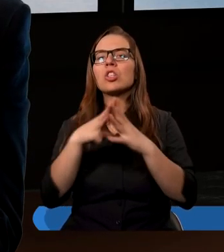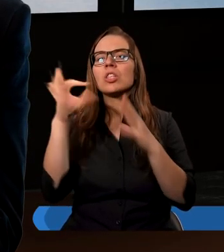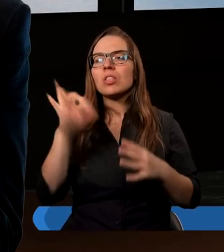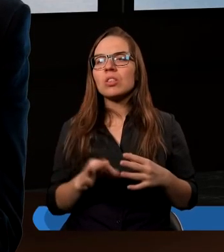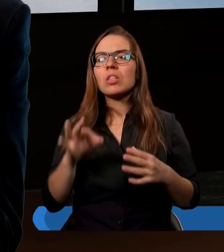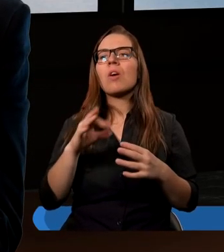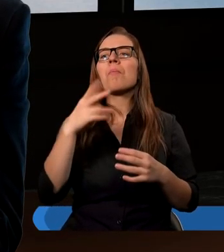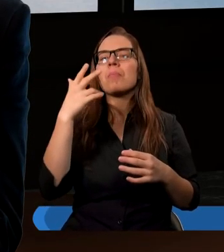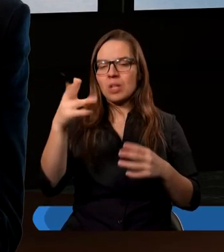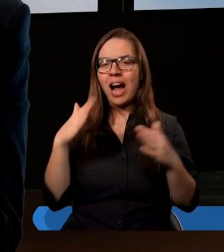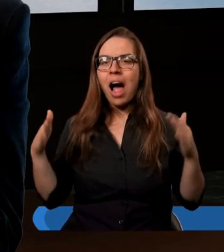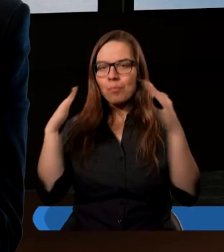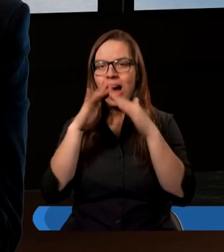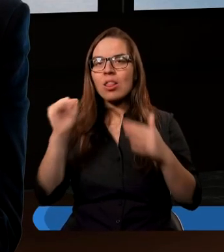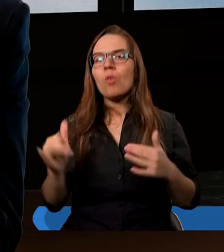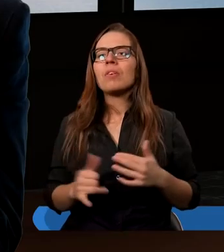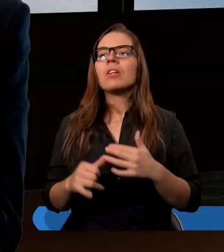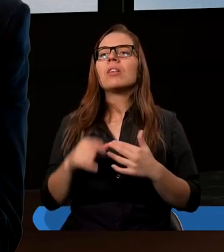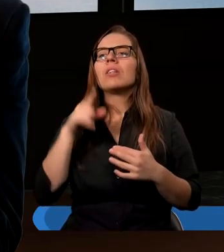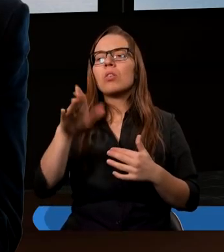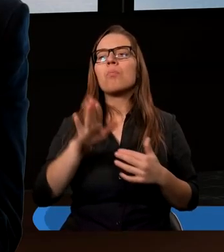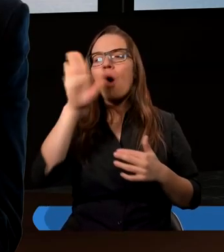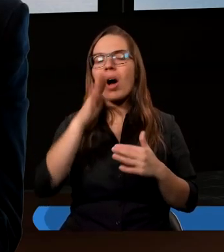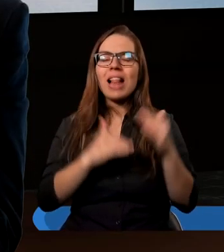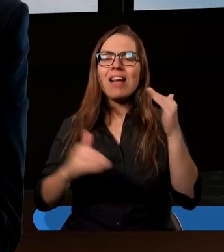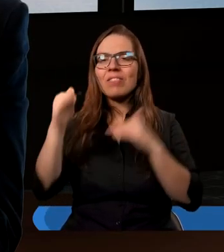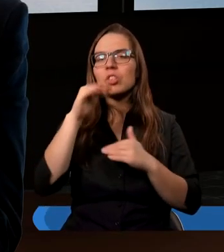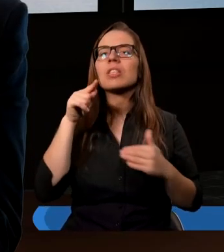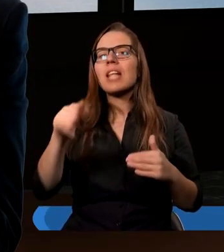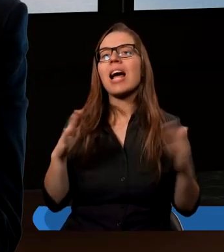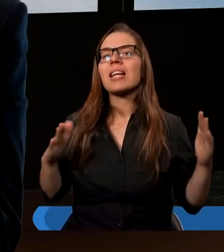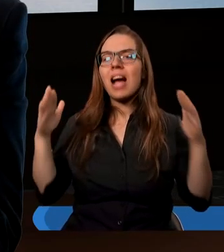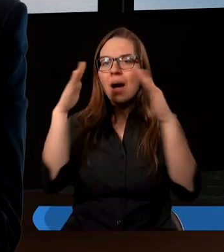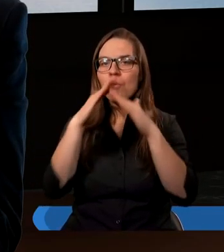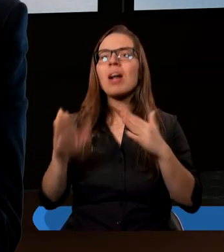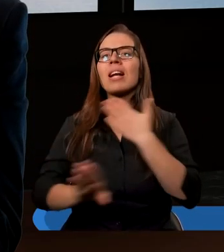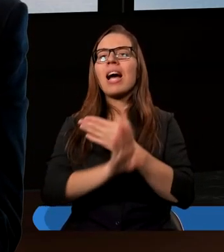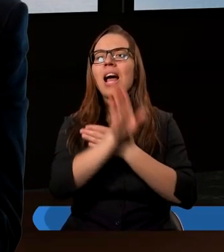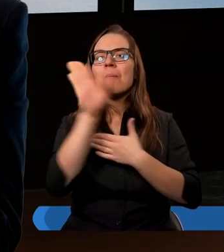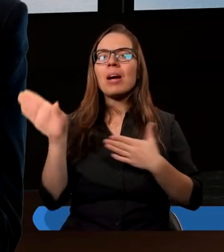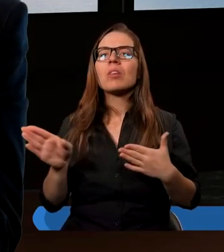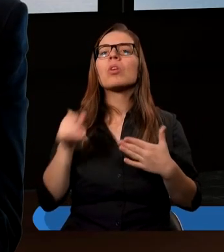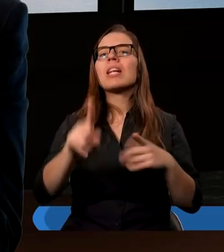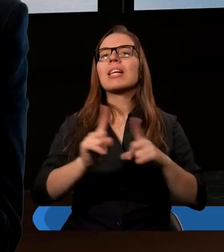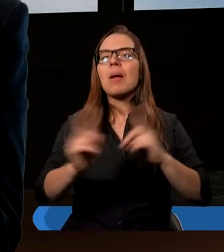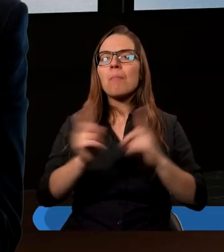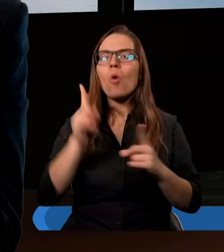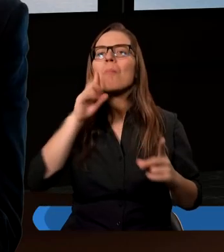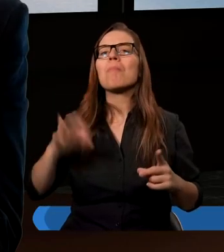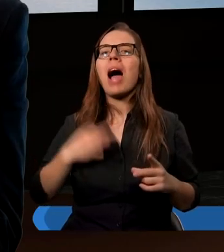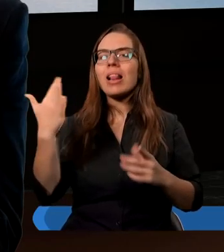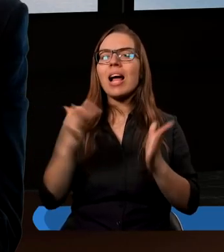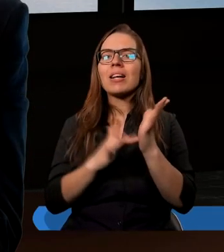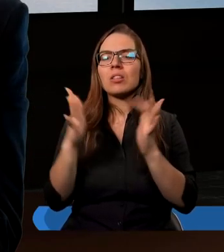Melchisedekowi, kapłanowi, Boga Najwyższego i ten kapłan reprezentuje, symbolizuje Pana